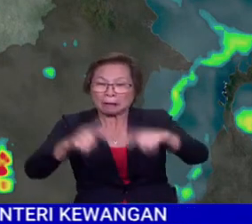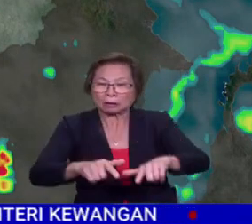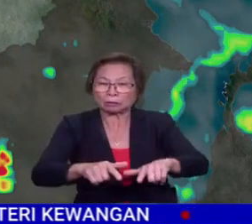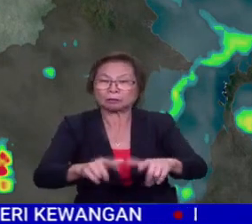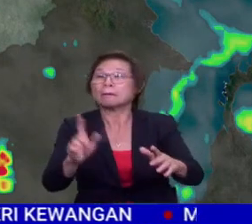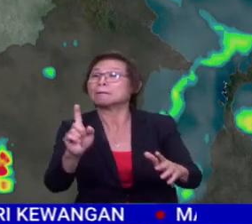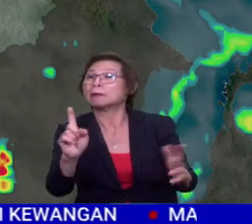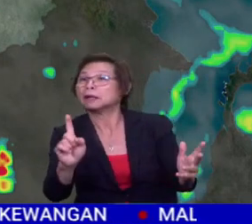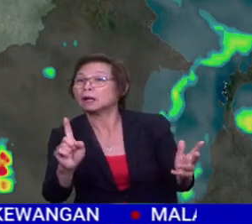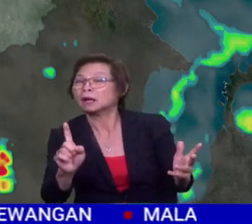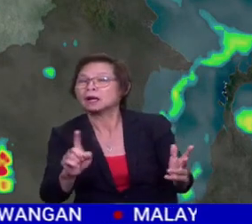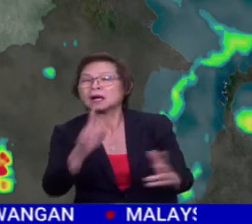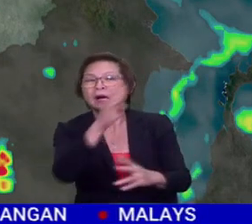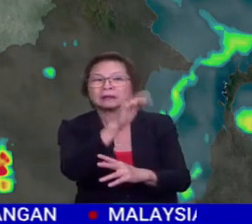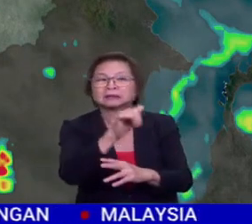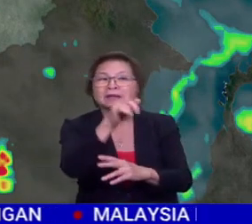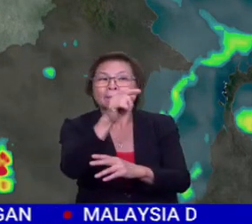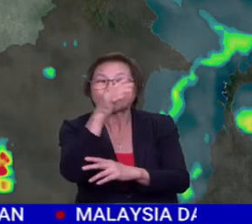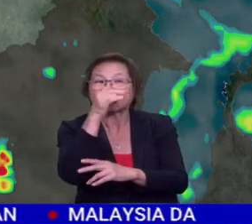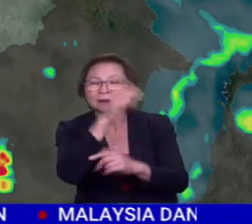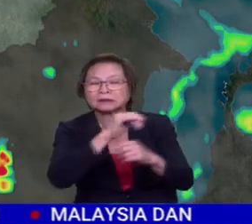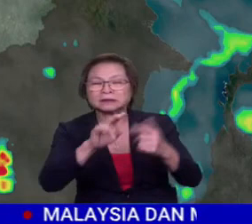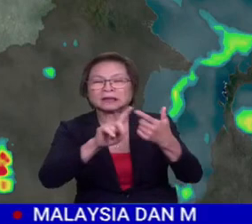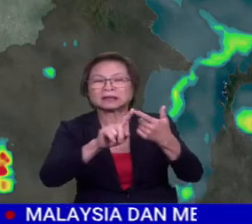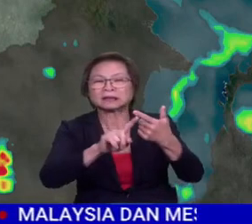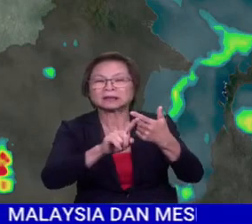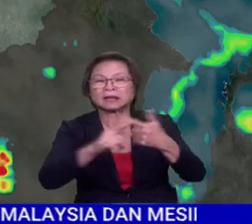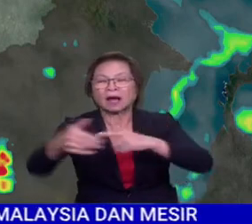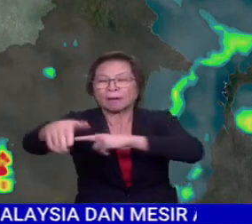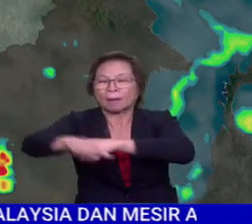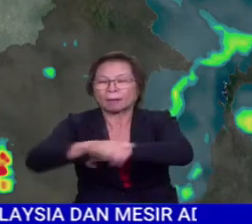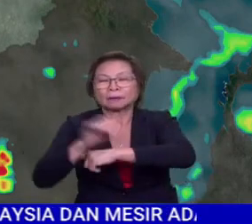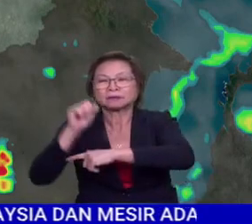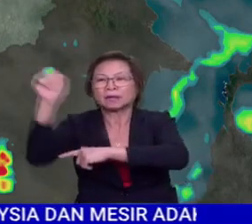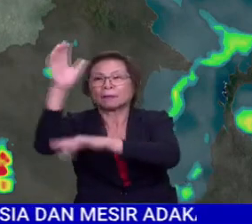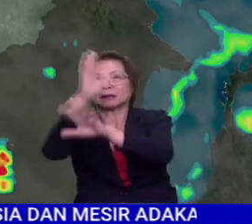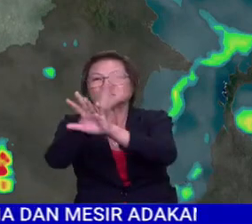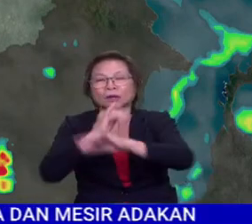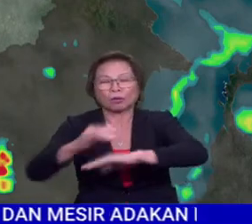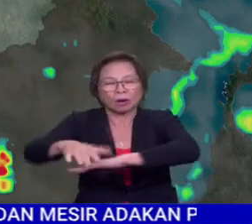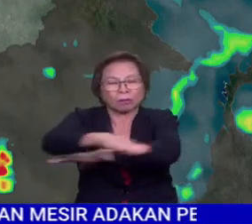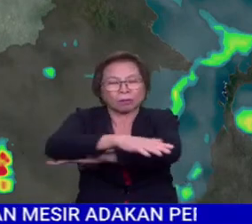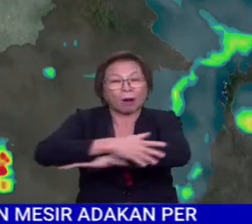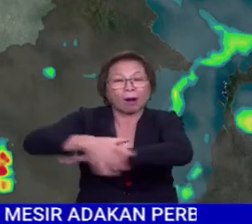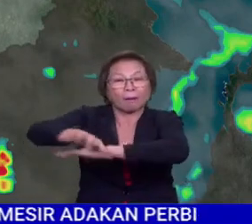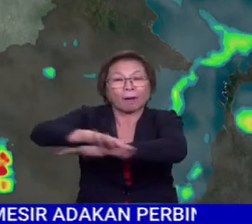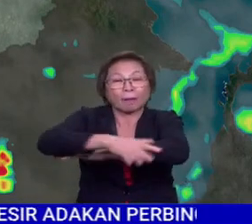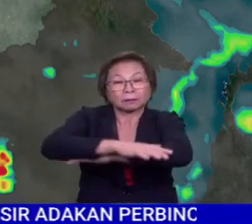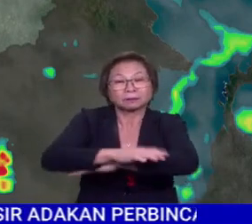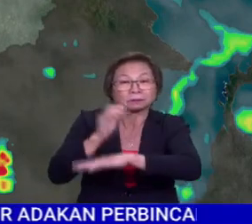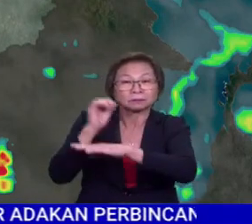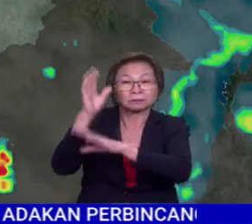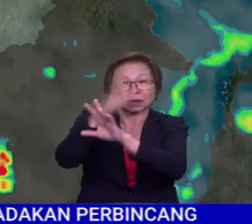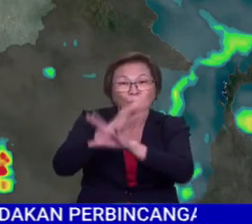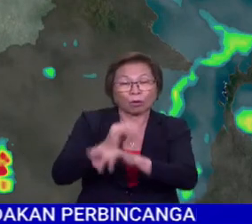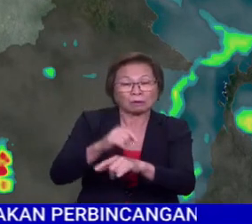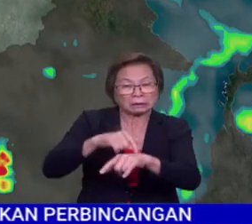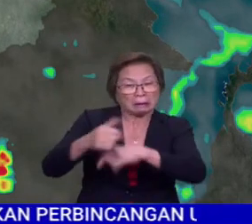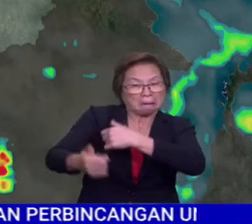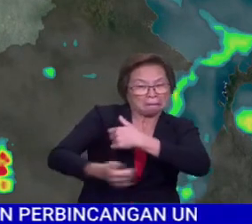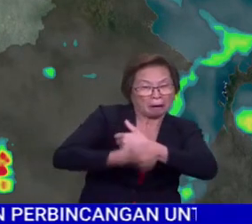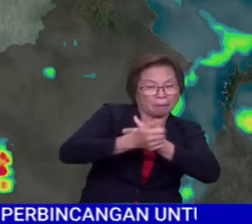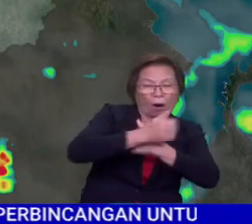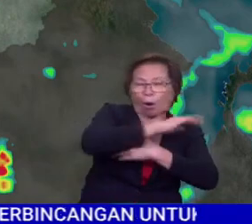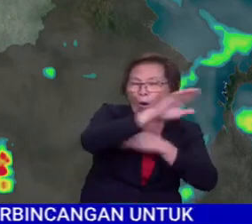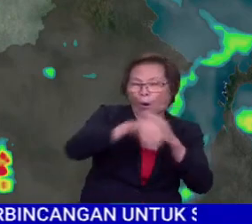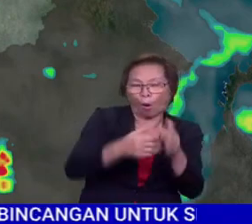di bahagian Selat Melaka Utara dan juga di kawasan perairan negeri Sabah dan Sarawak. Dan harus niatkan, keadaan ini adalah berbahaya